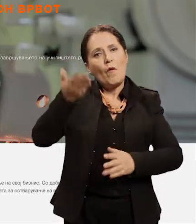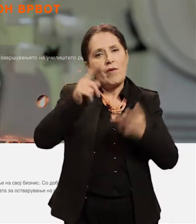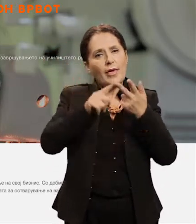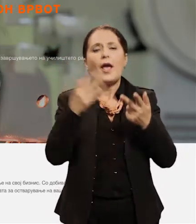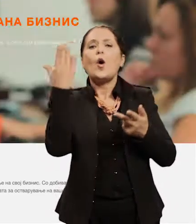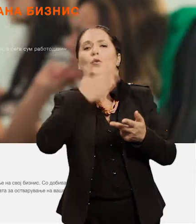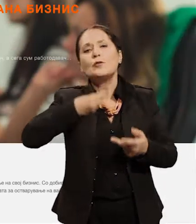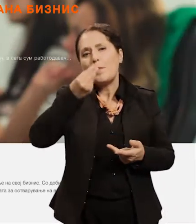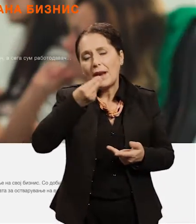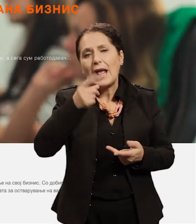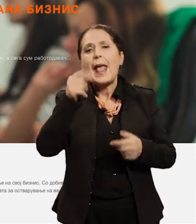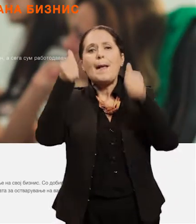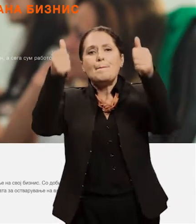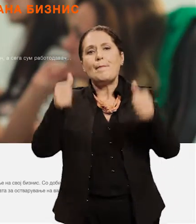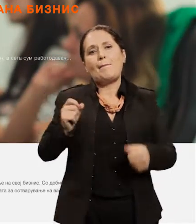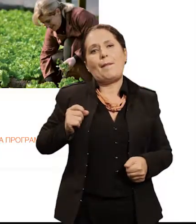логото во горниот десен агол.